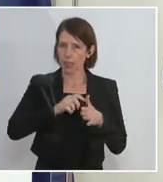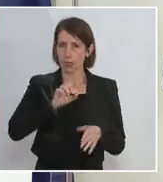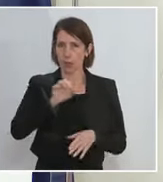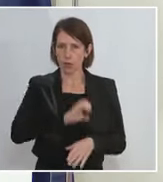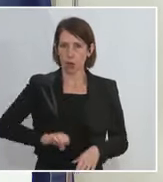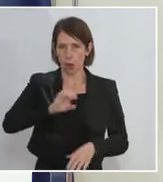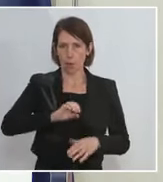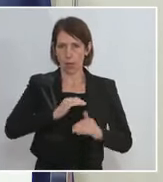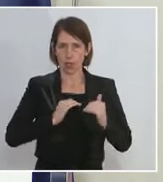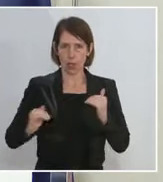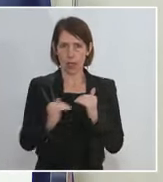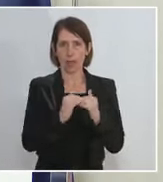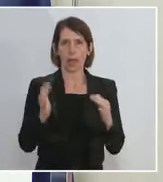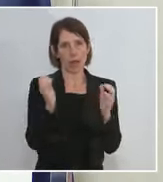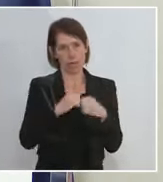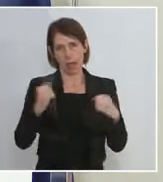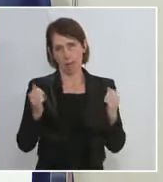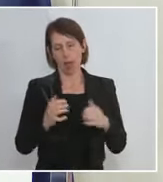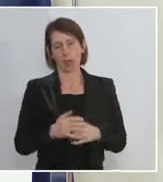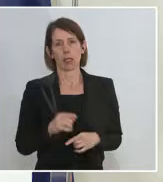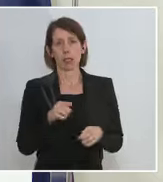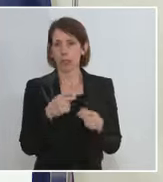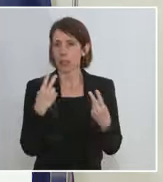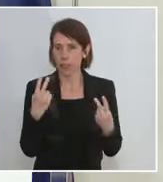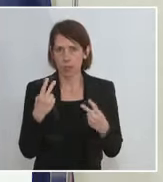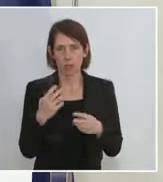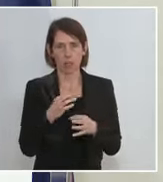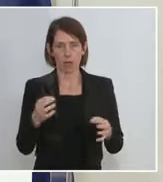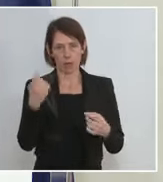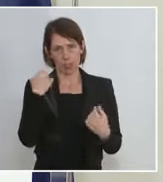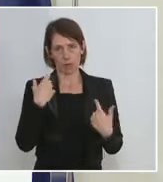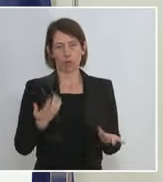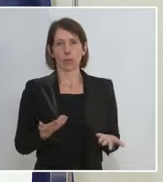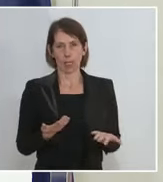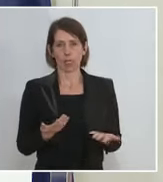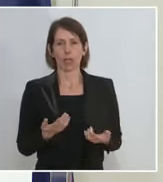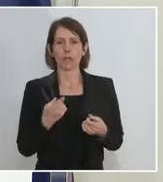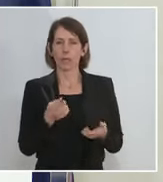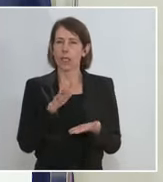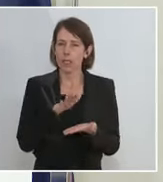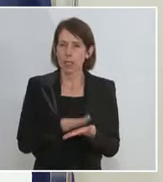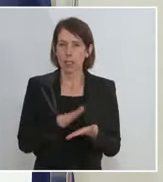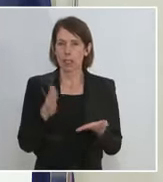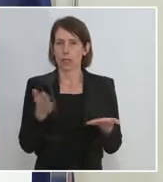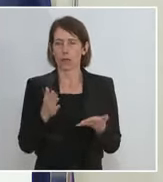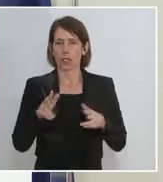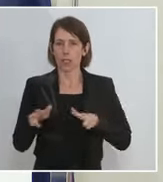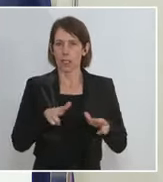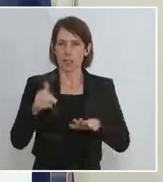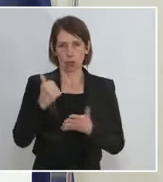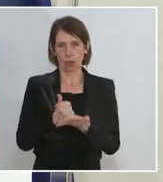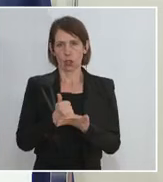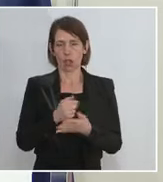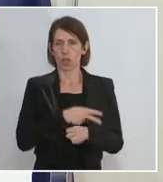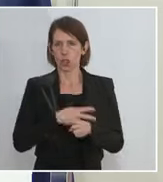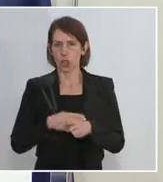Ebene zu vereinbaren. Ich halte das für ganz entscheidend, denn es ist wichtig, dass das gilt, was die Staats und Regierungschefs vereinbart